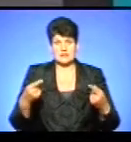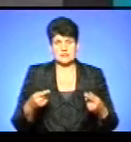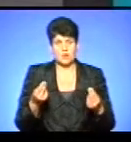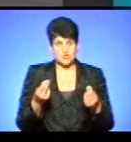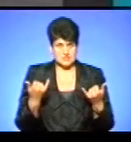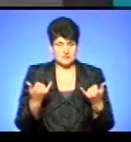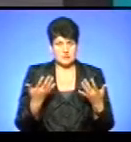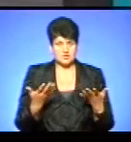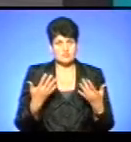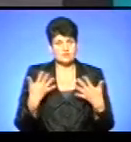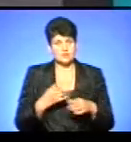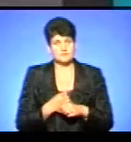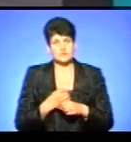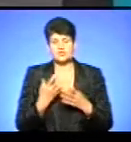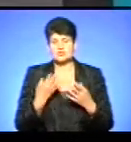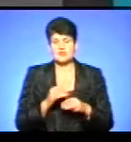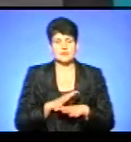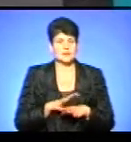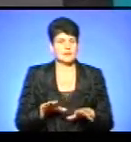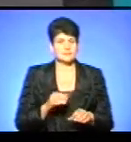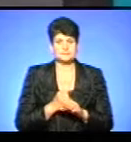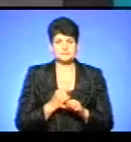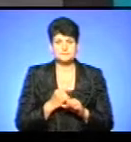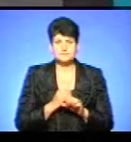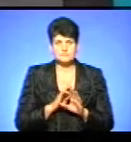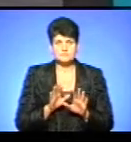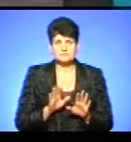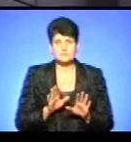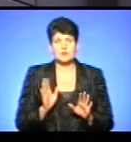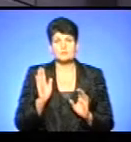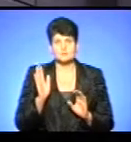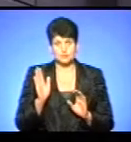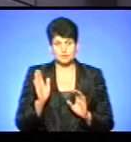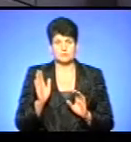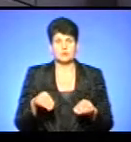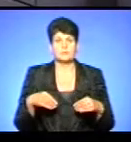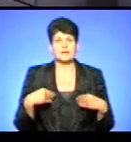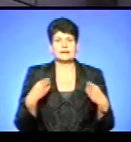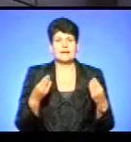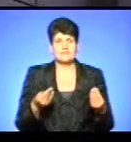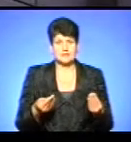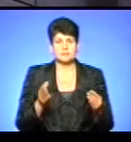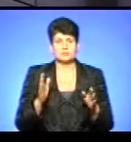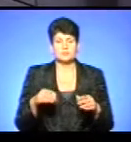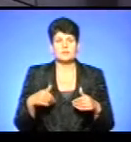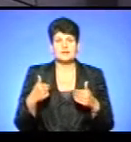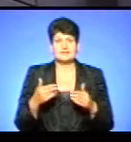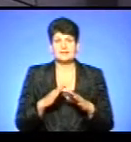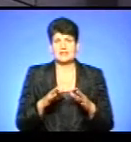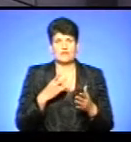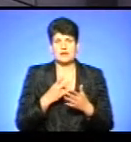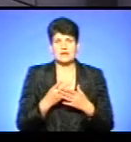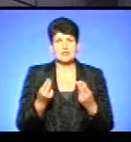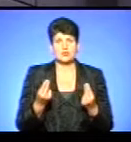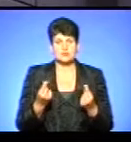Чи вже це зробили? Ні, ще не зробили. Будемо їх передавати, але ми їх будемо передавати не в вигляді